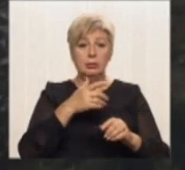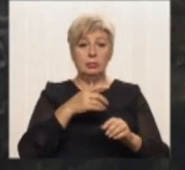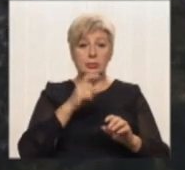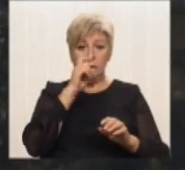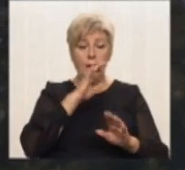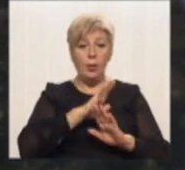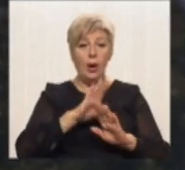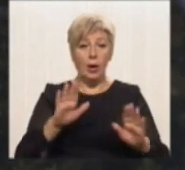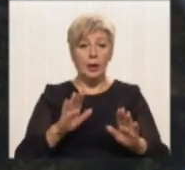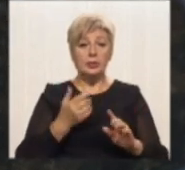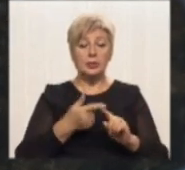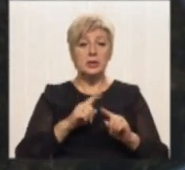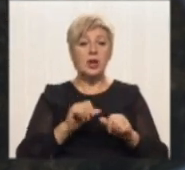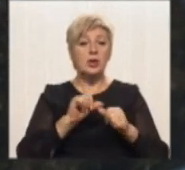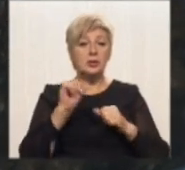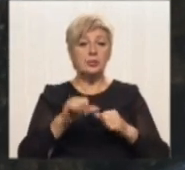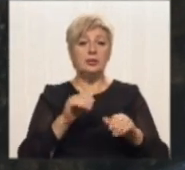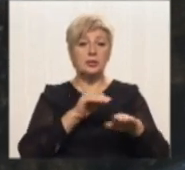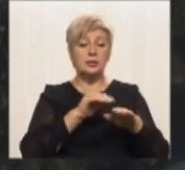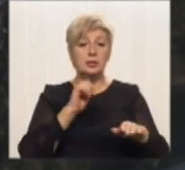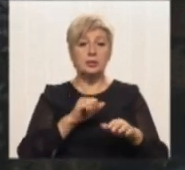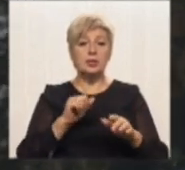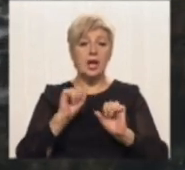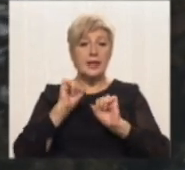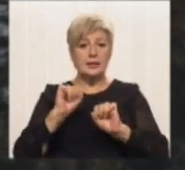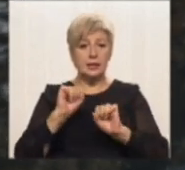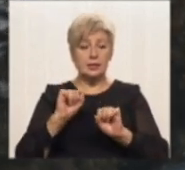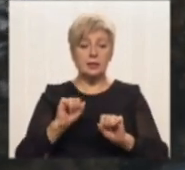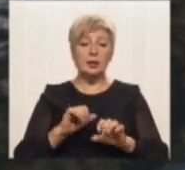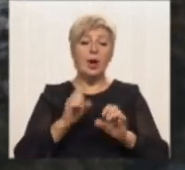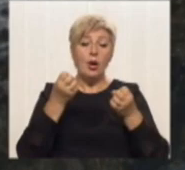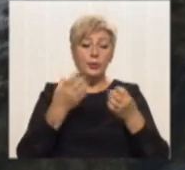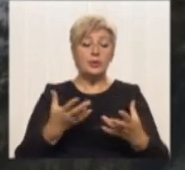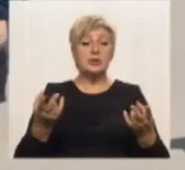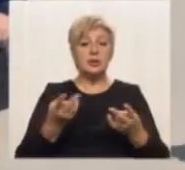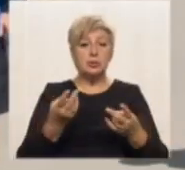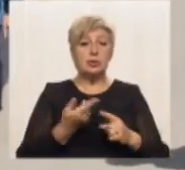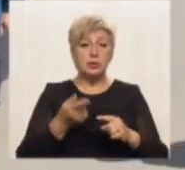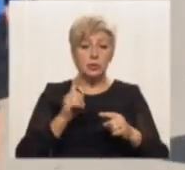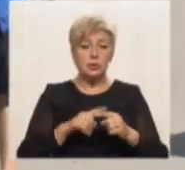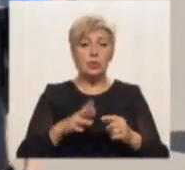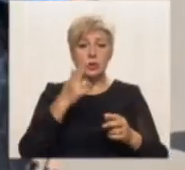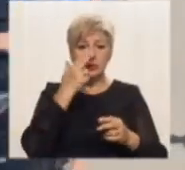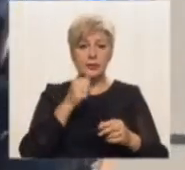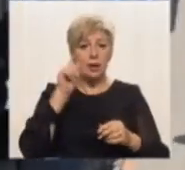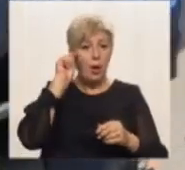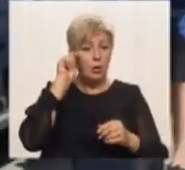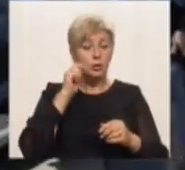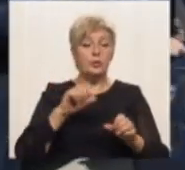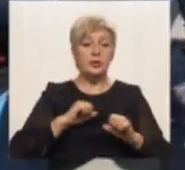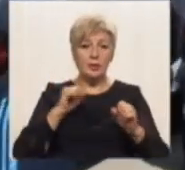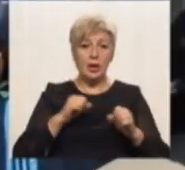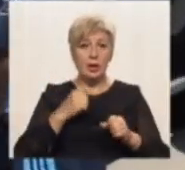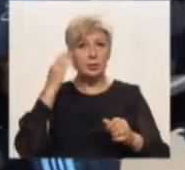виконувати. Це особливо стосується захисних дій. Насправді все не так складно, просто треба до цього звикнути. Але хлопці намагаються мислити на